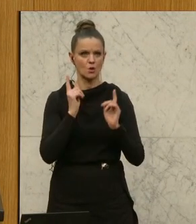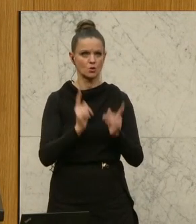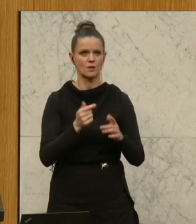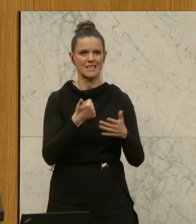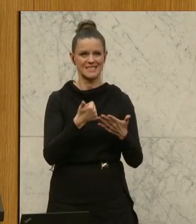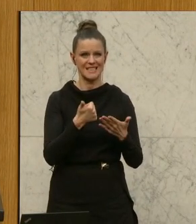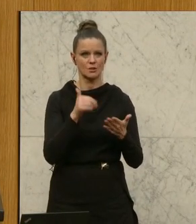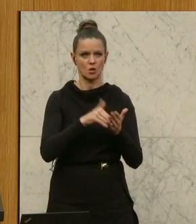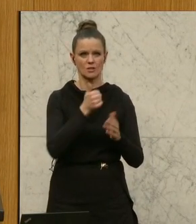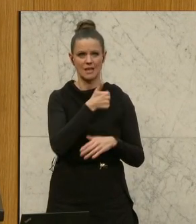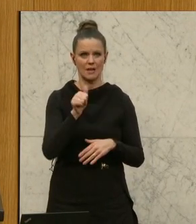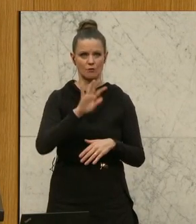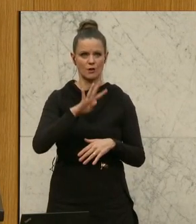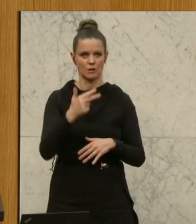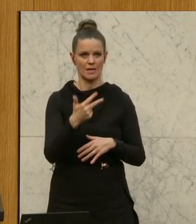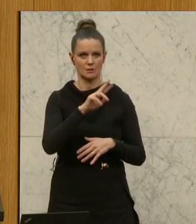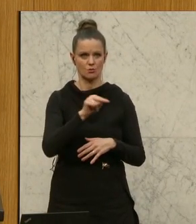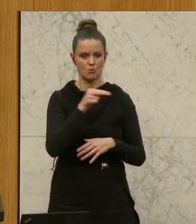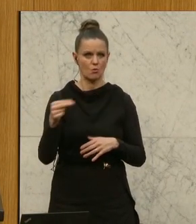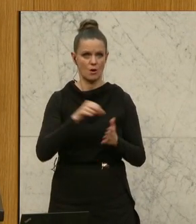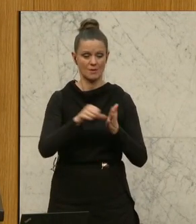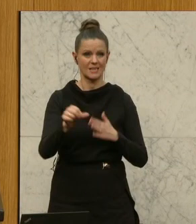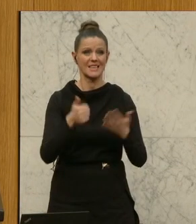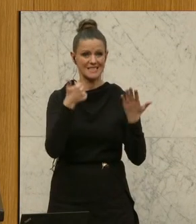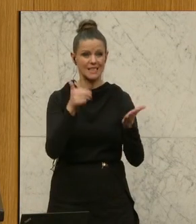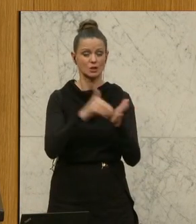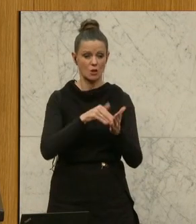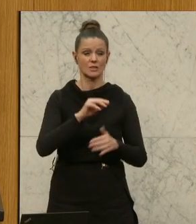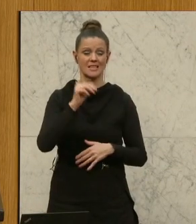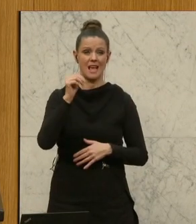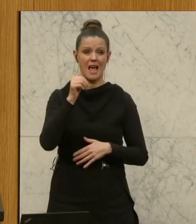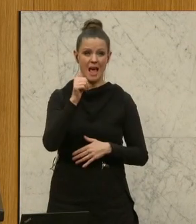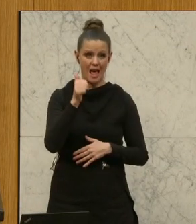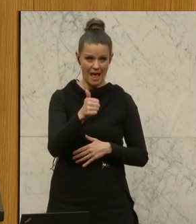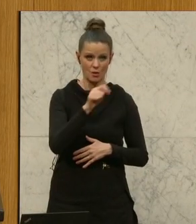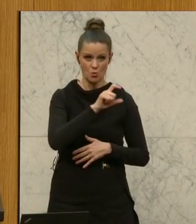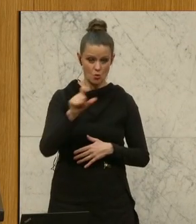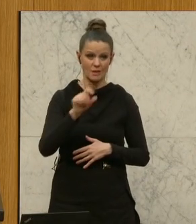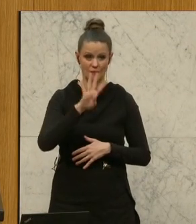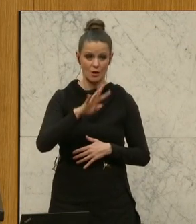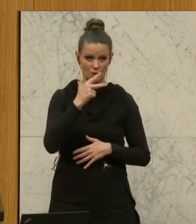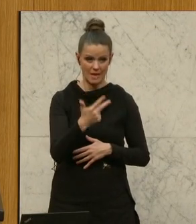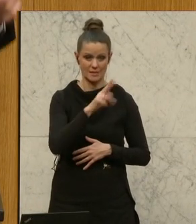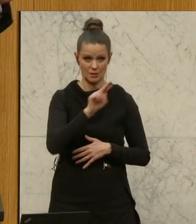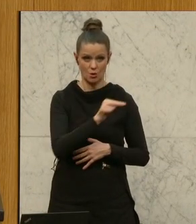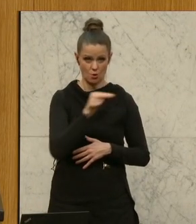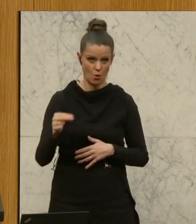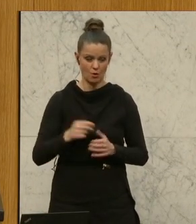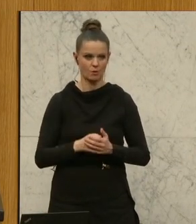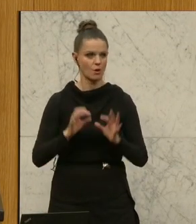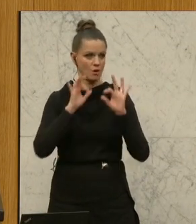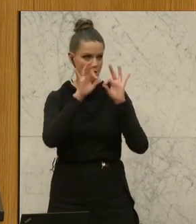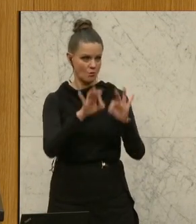6.134 Euro bezahlen. 6.134 Euro. Für Sie, Frau